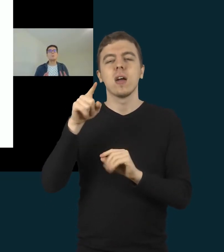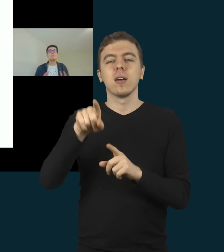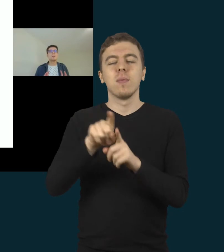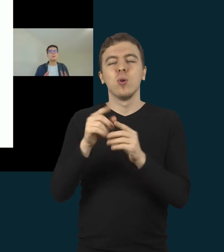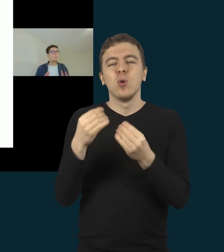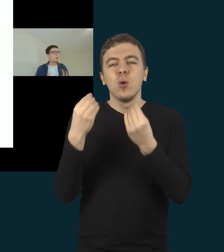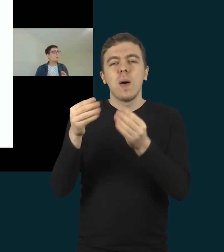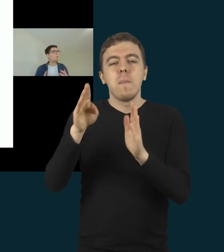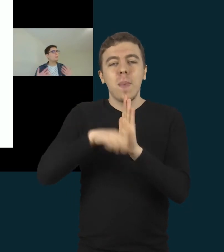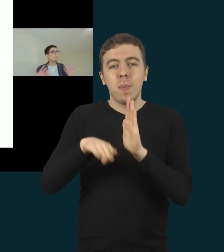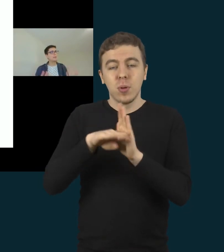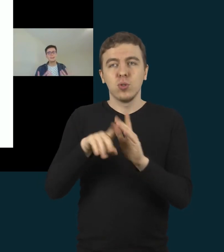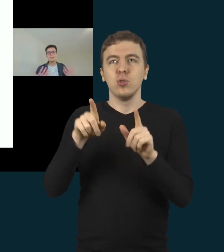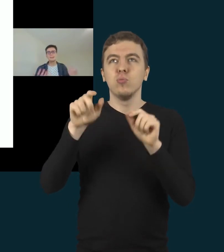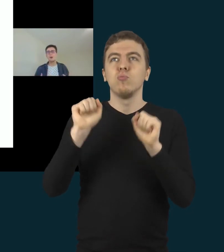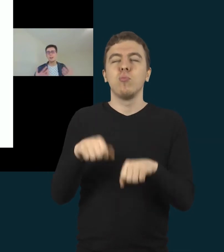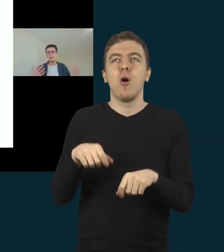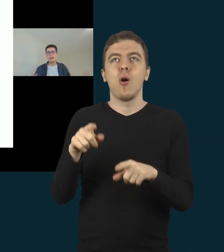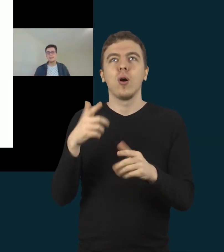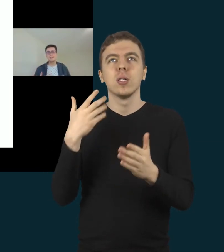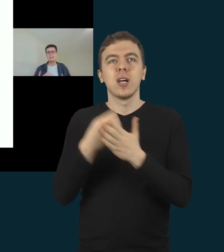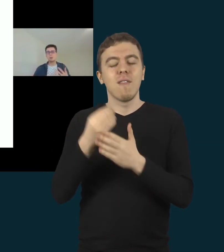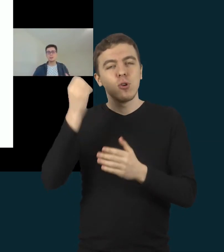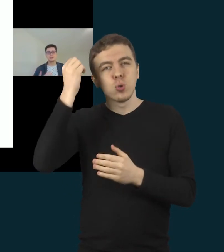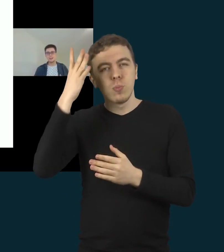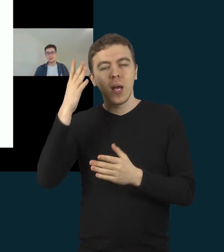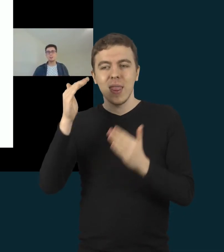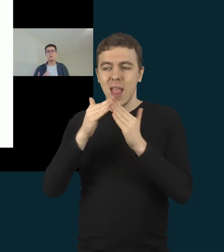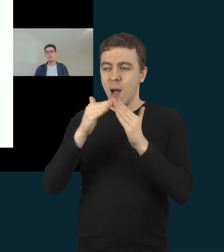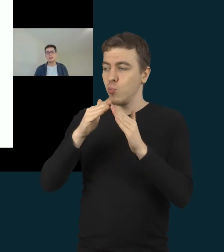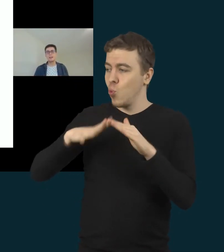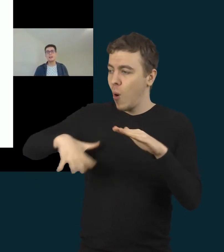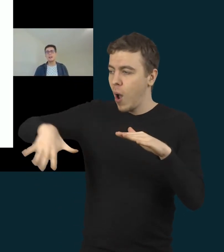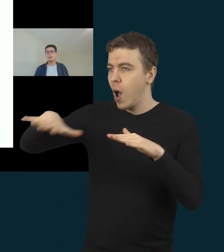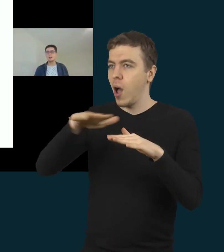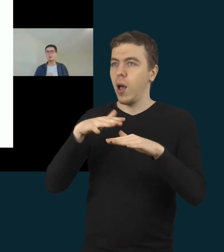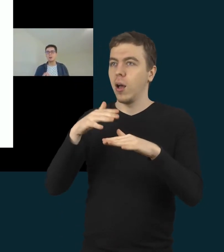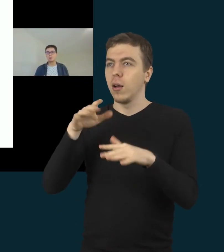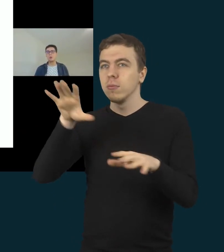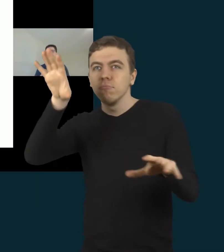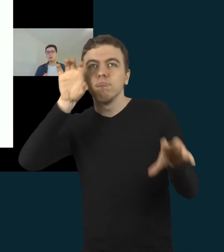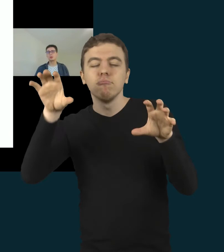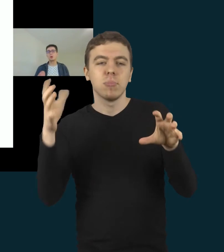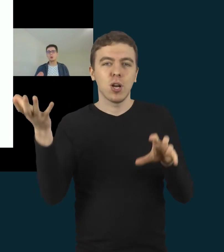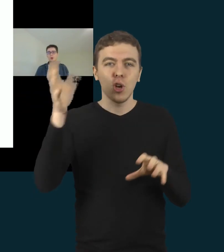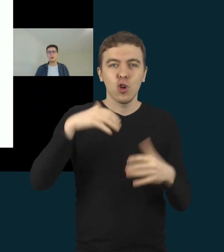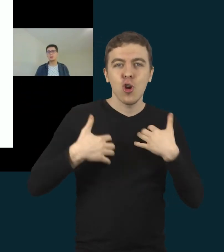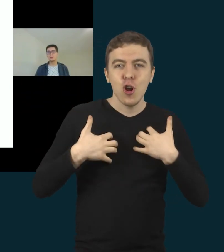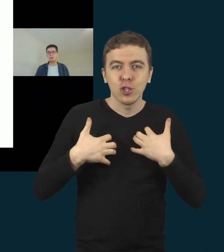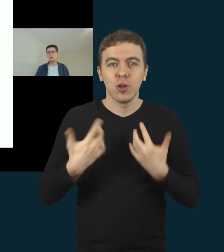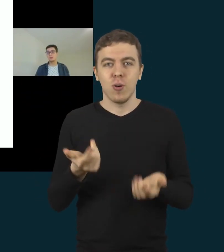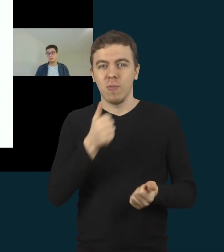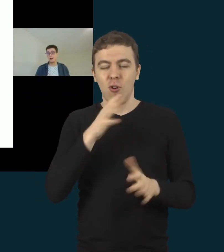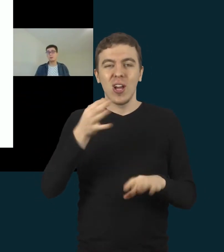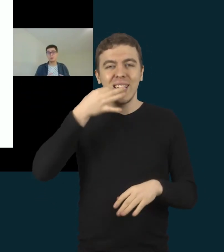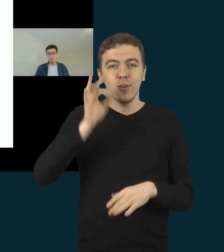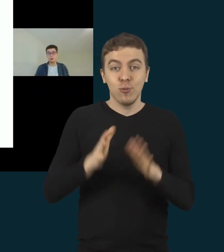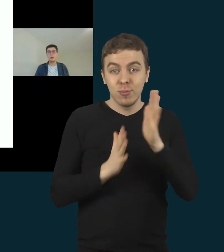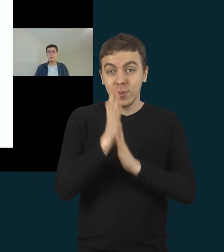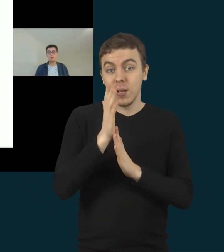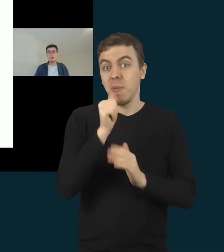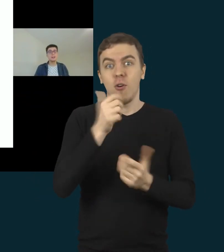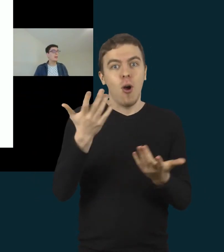labiau praplėsti savo orientaciją namuose, būti jie ir suformuotų kažkokių konkrėtų įgūdį. Pavyzdžiui,